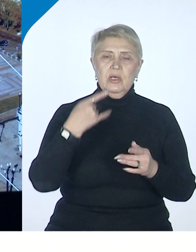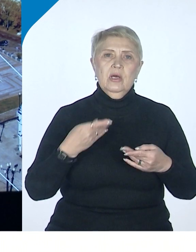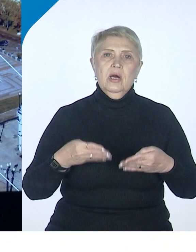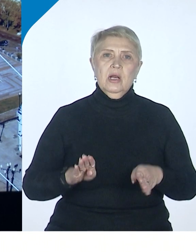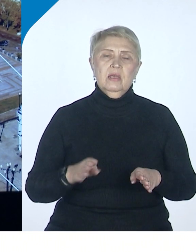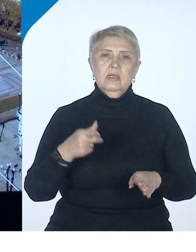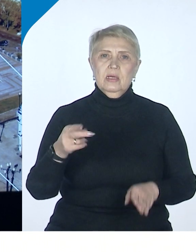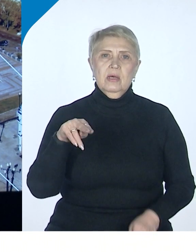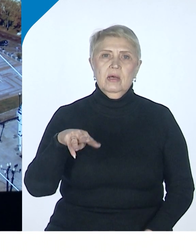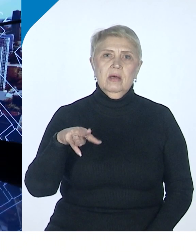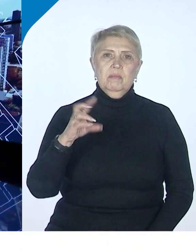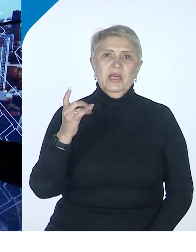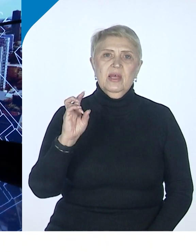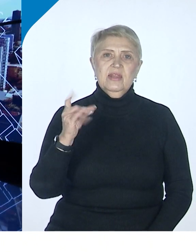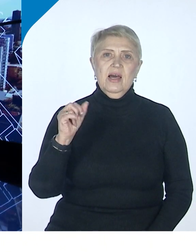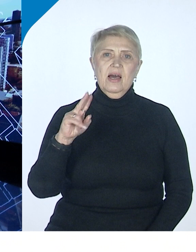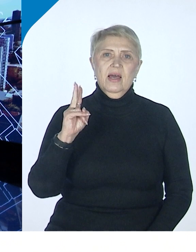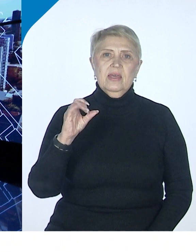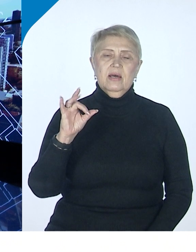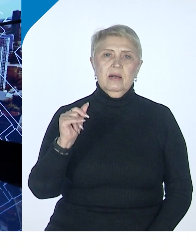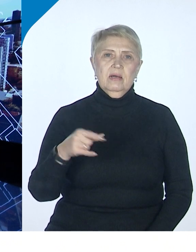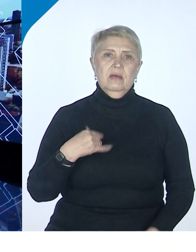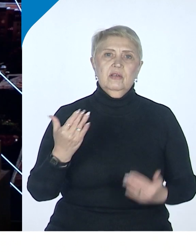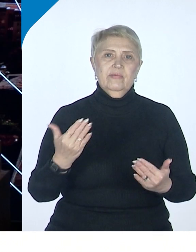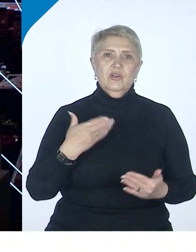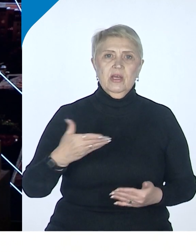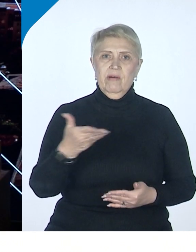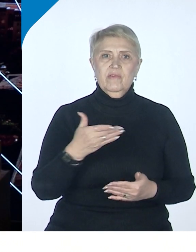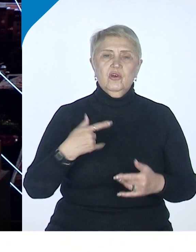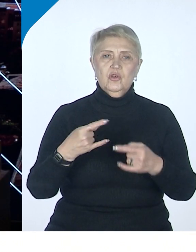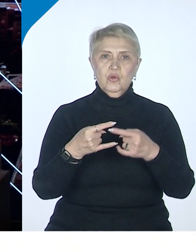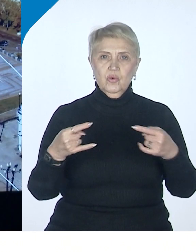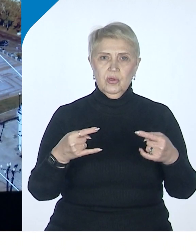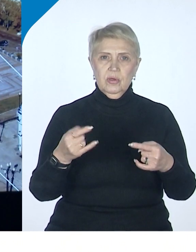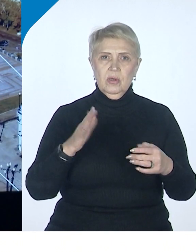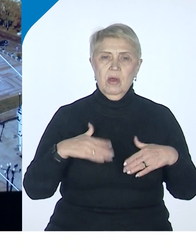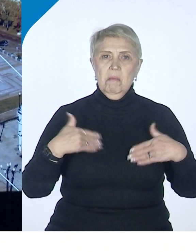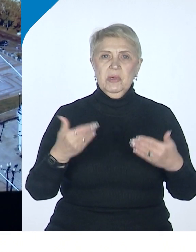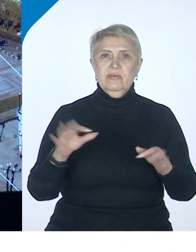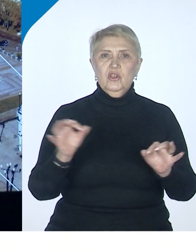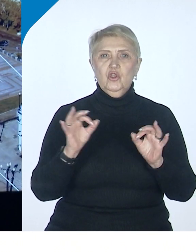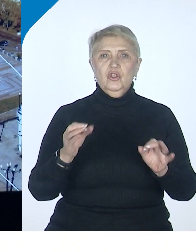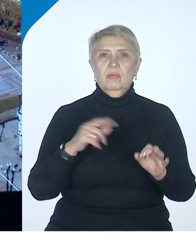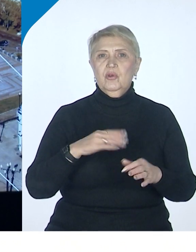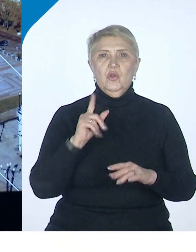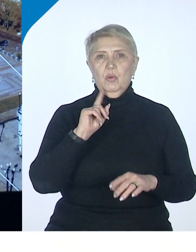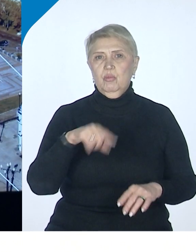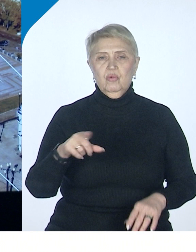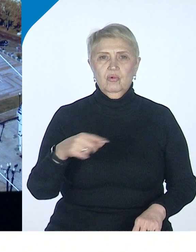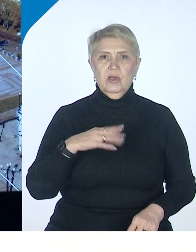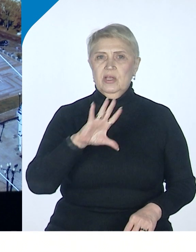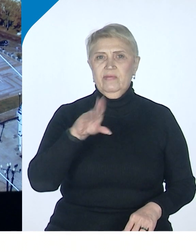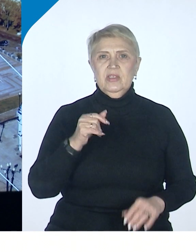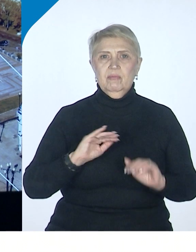Минакер, который сегодня в нашей студии. Здравствуйте. Добрый день. Поздравлять ни с чем не буду, ни с чем наступающим, но я думаю,